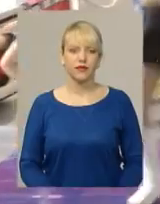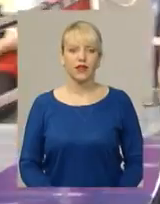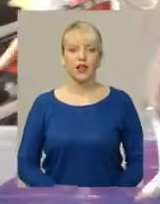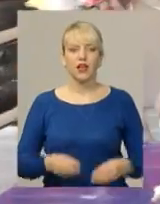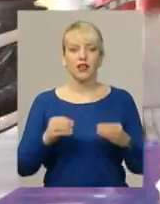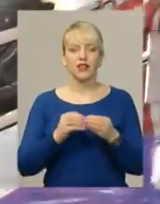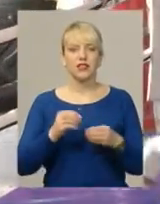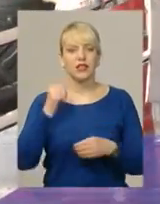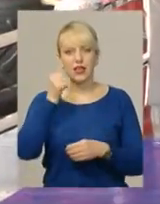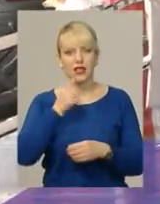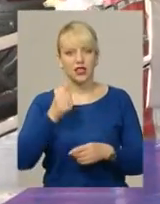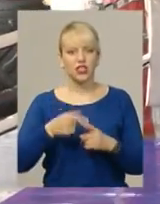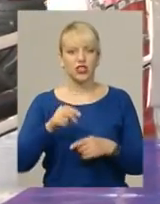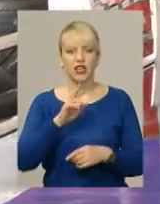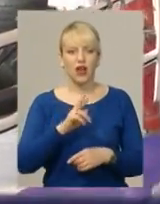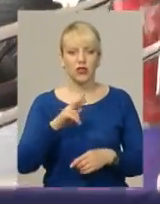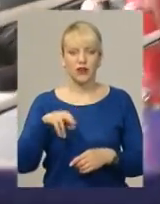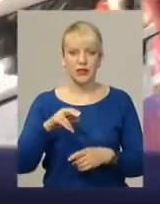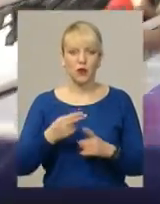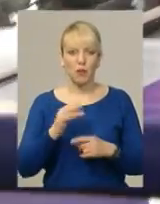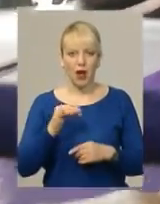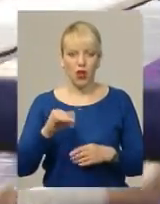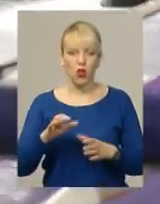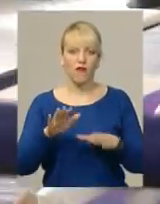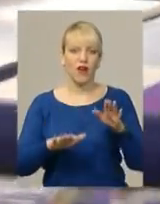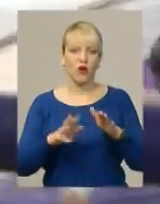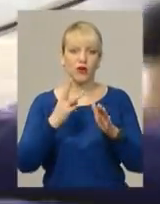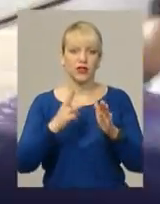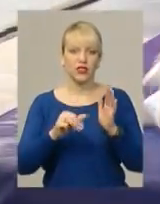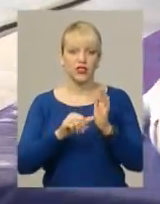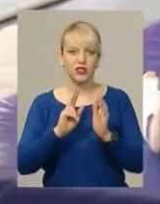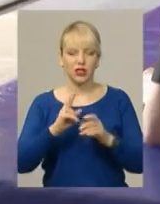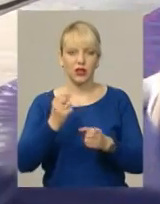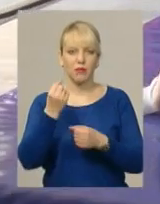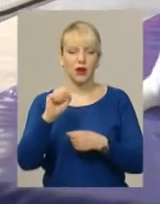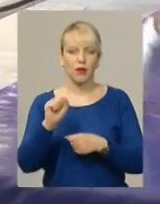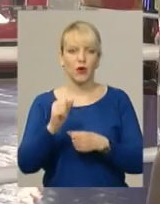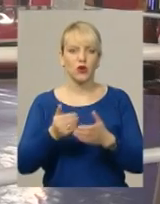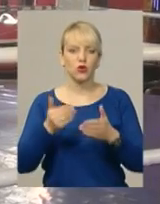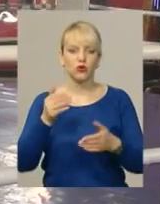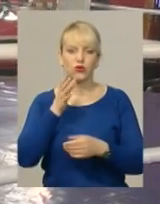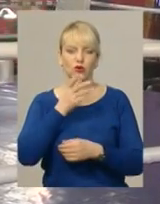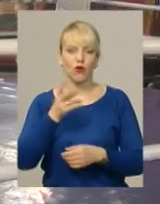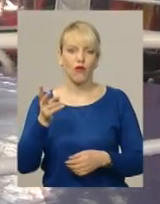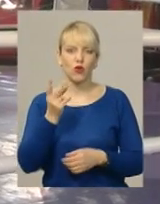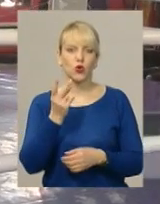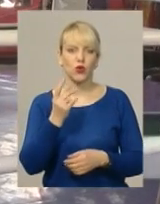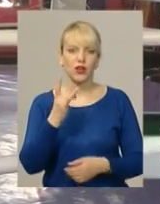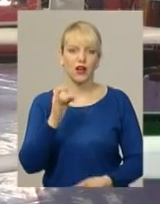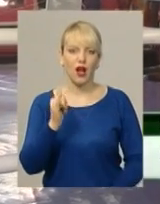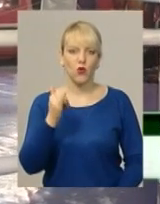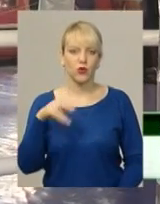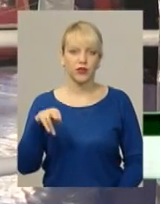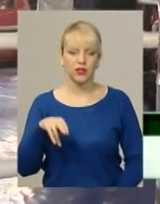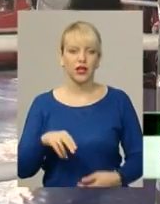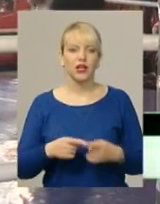Десятирічний Ярослав Хрюпайл у ваговій категорії 36 кілограмів здобуває перемогу достроково в другому раунді. Я думав, що